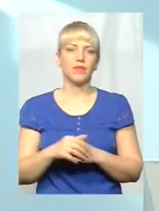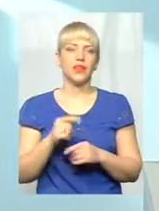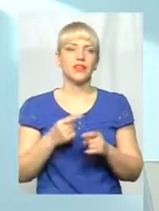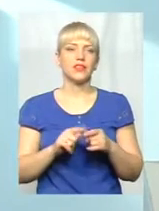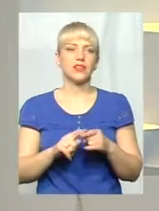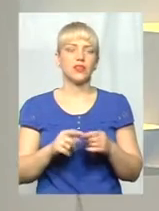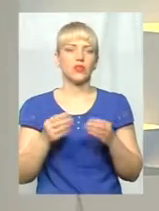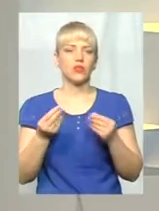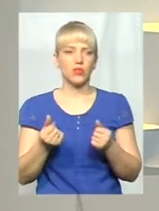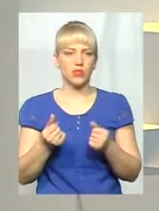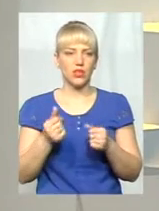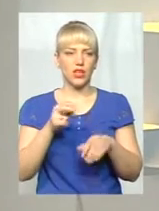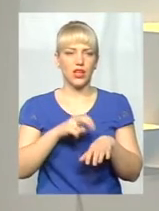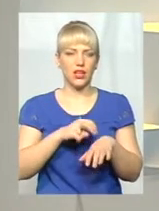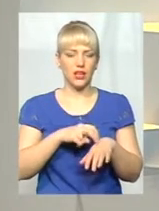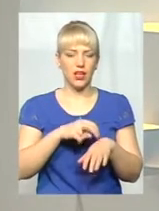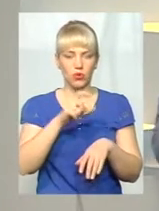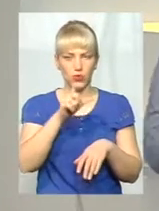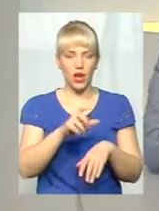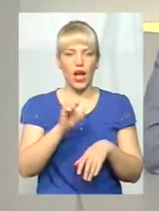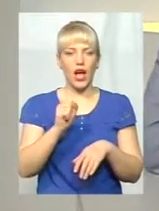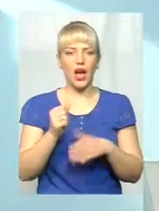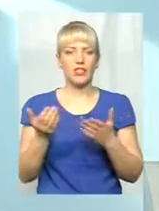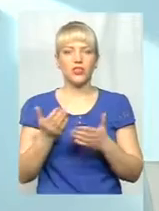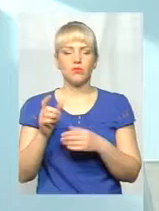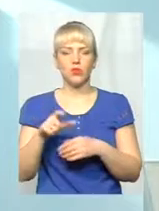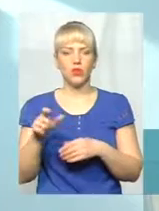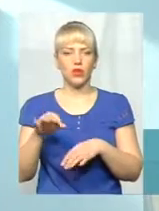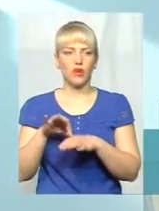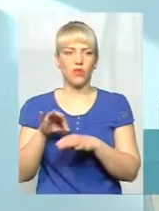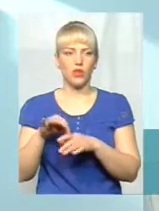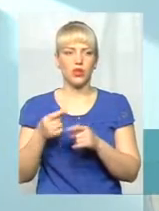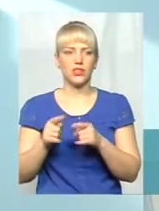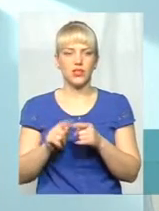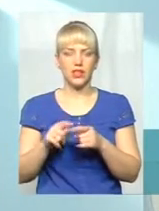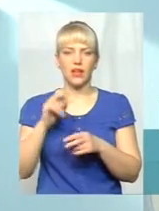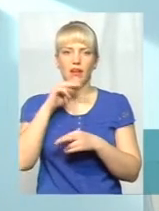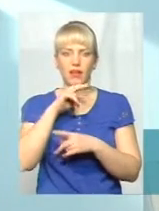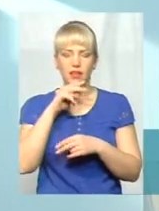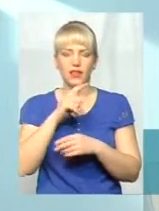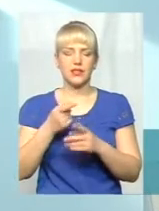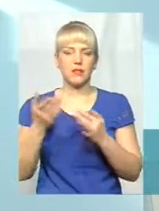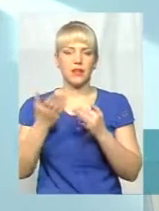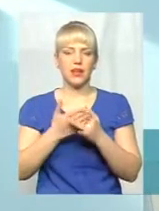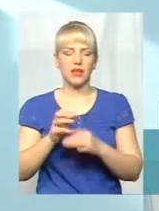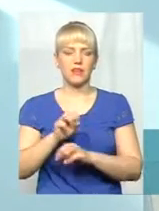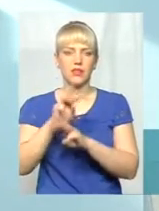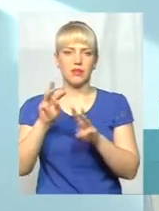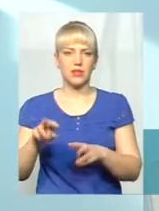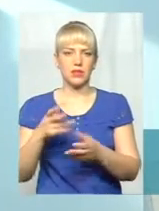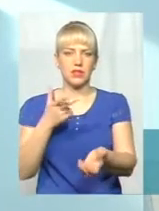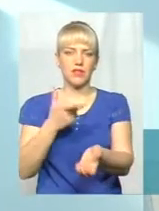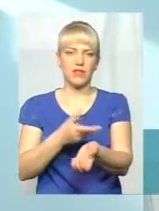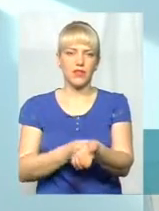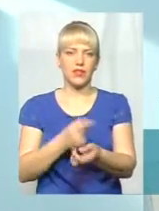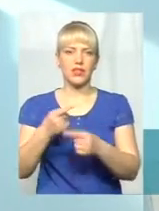Але це лікарю, кошти лікарю. А от чим це вигідно за пацієнтю? А хворі, мовідно, це і ліки, це і пілігове забезпечення, це і вакцини, це і